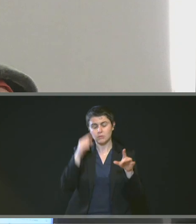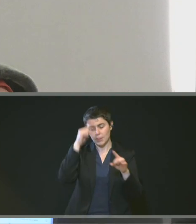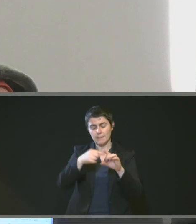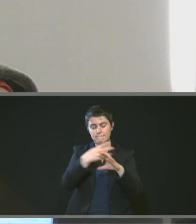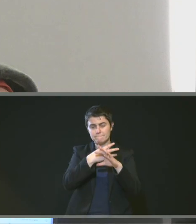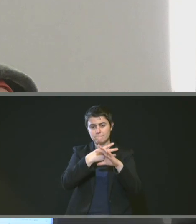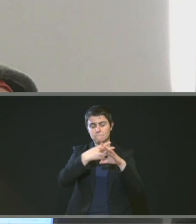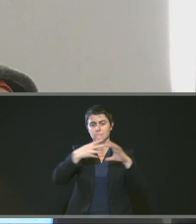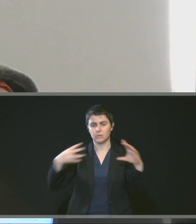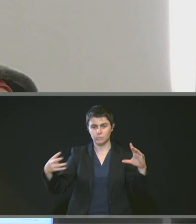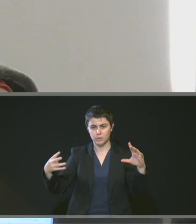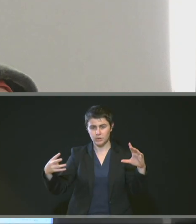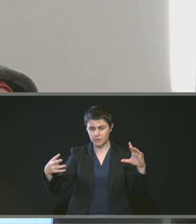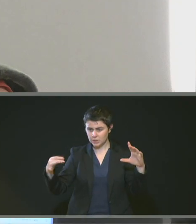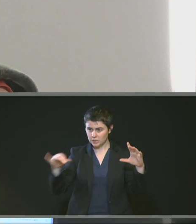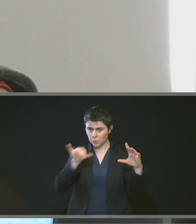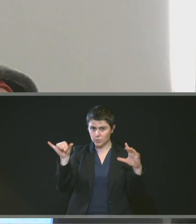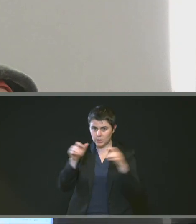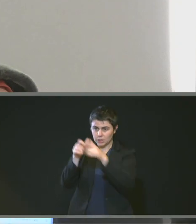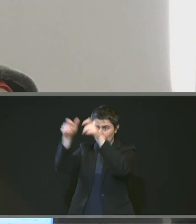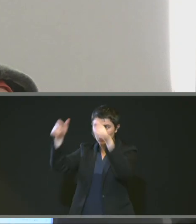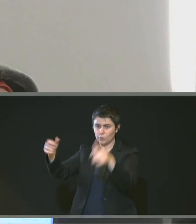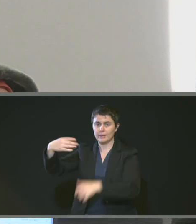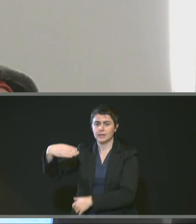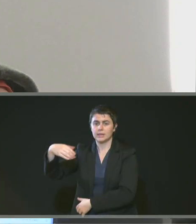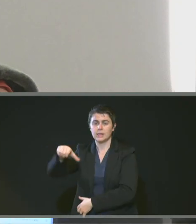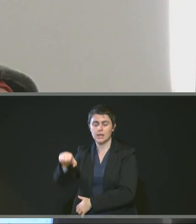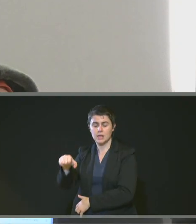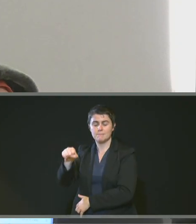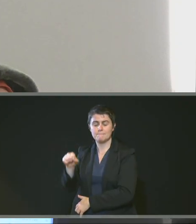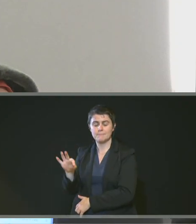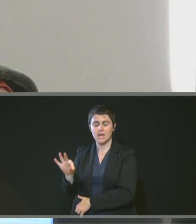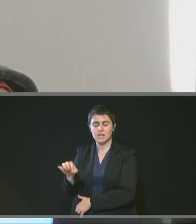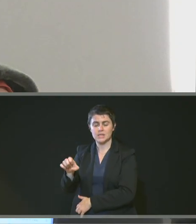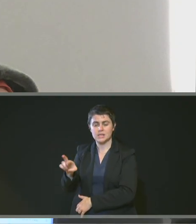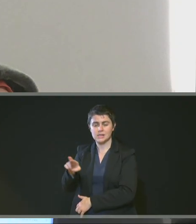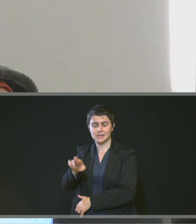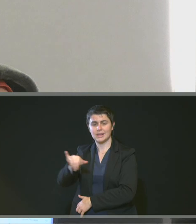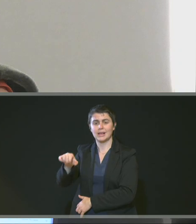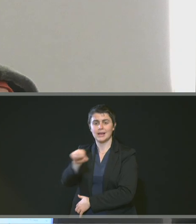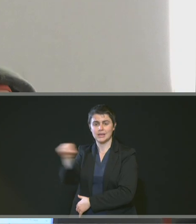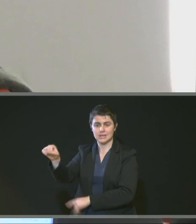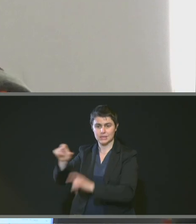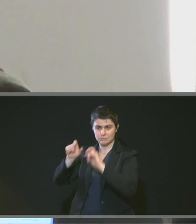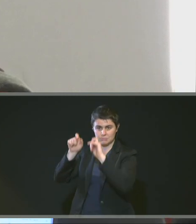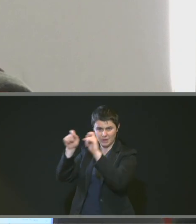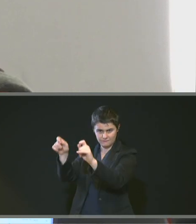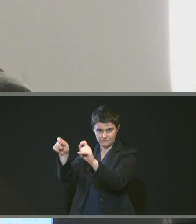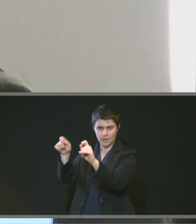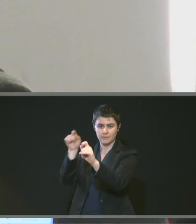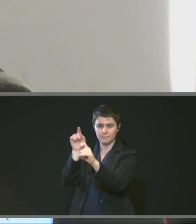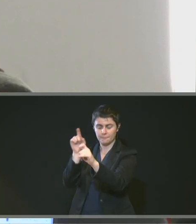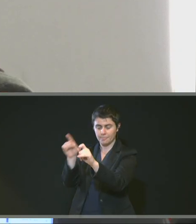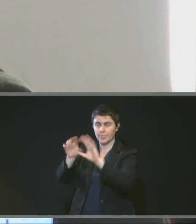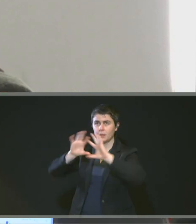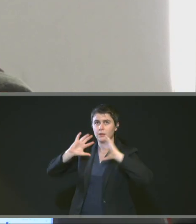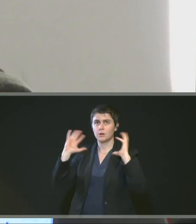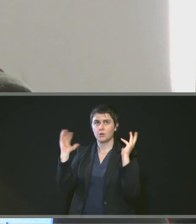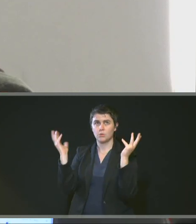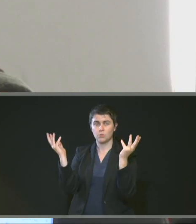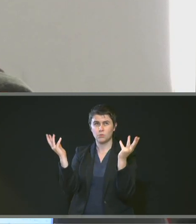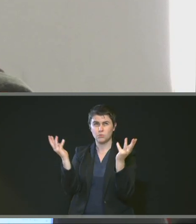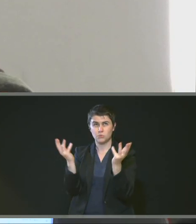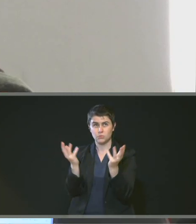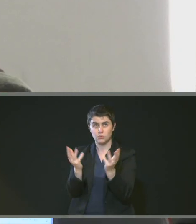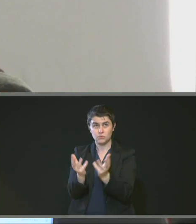titulaire est Masteris avec un montant total de